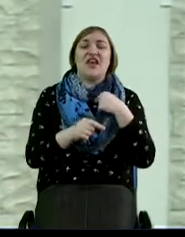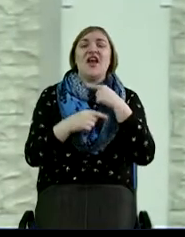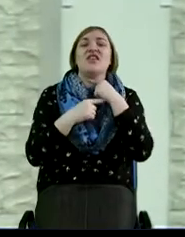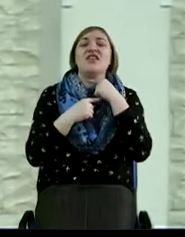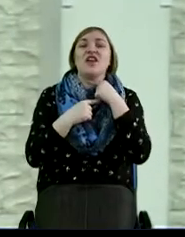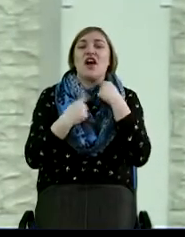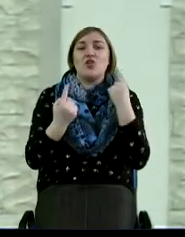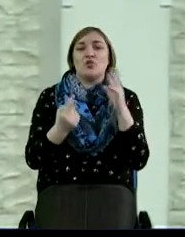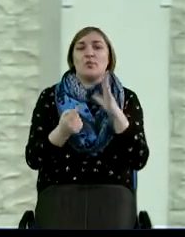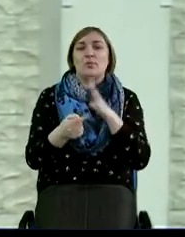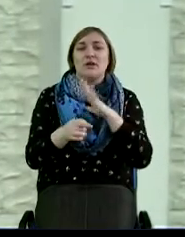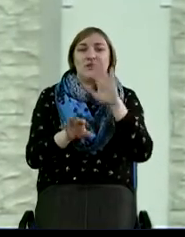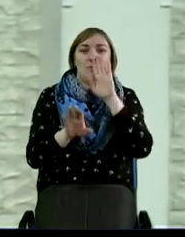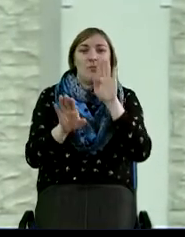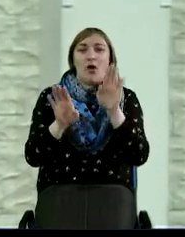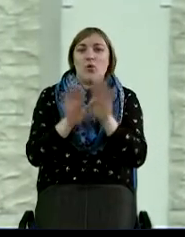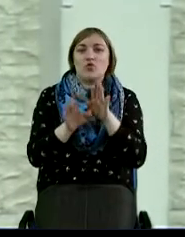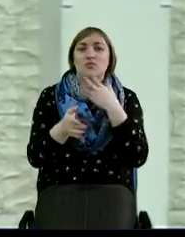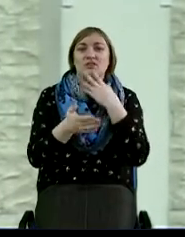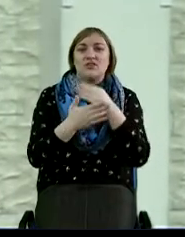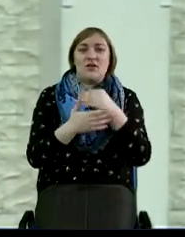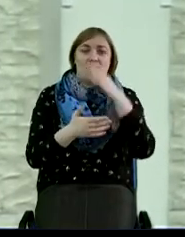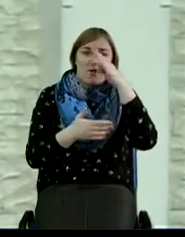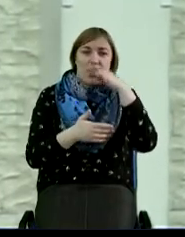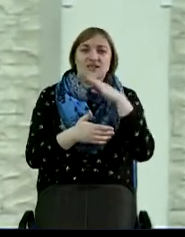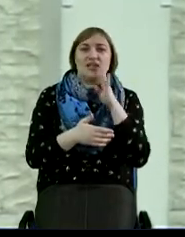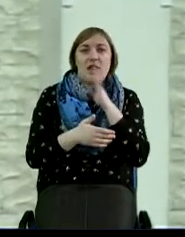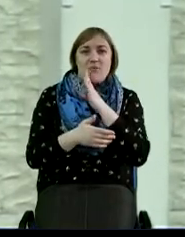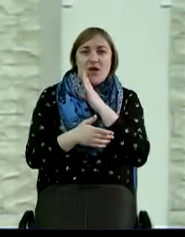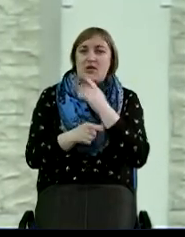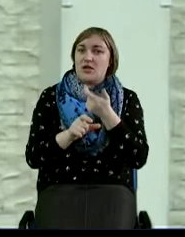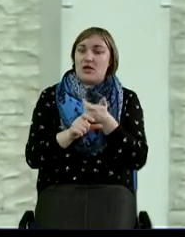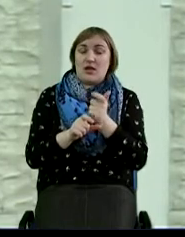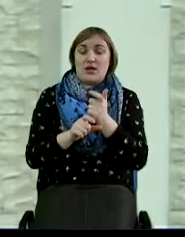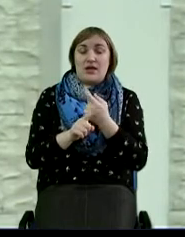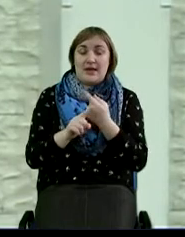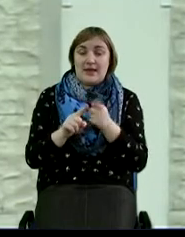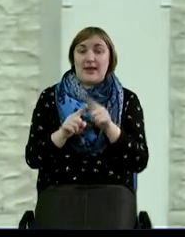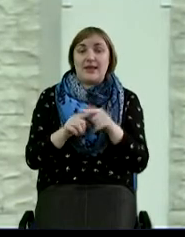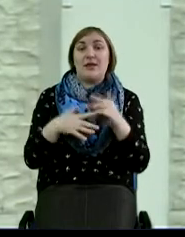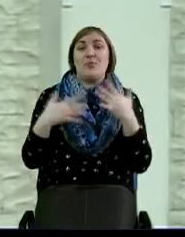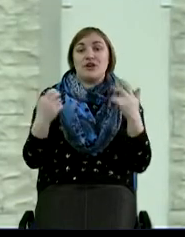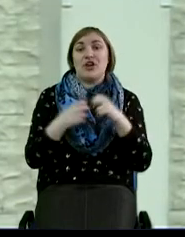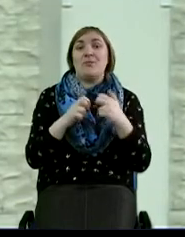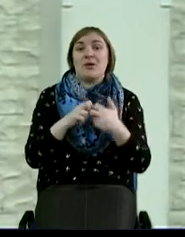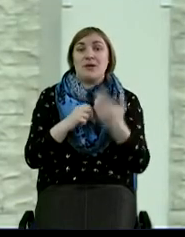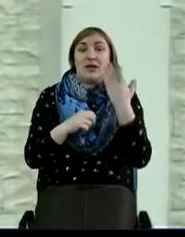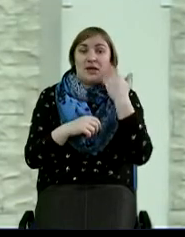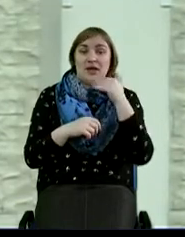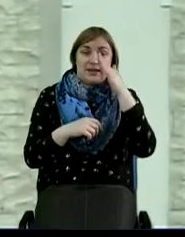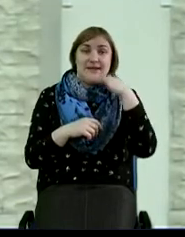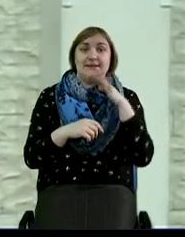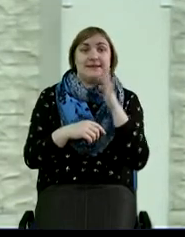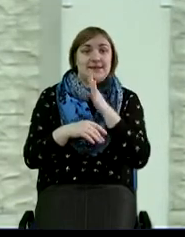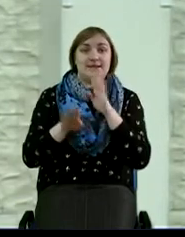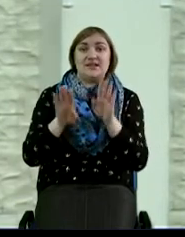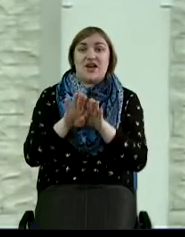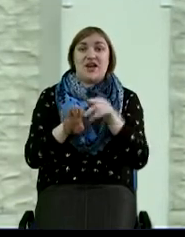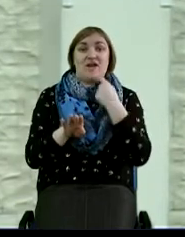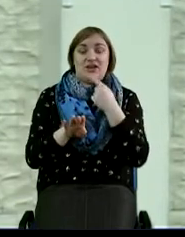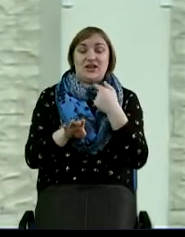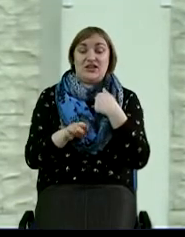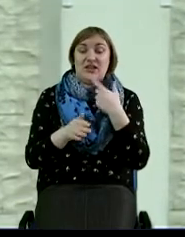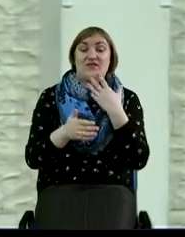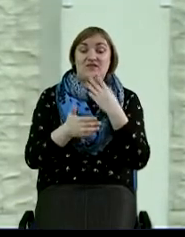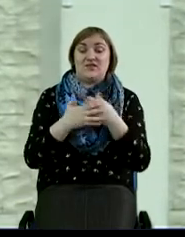быть похожим на своего отца и мать». И вы знаете, это большая проблема, когда дети так говорят. Потому что я в своей